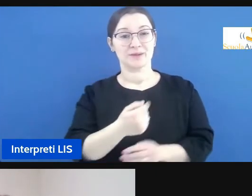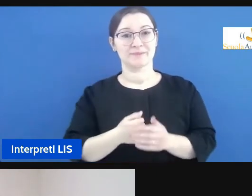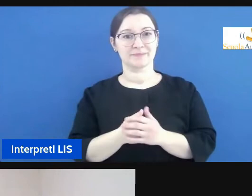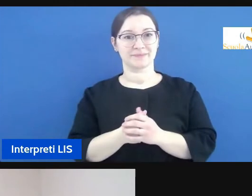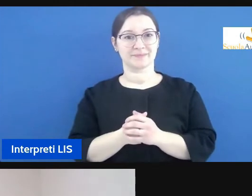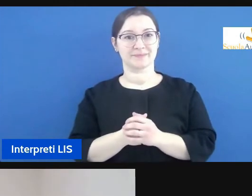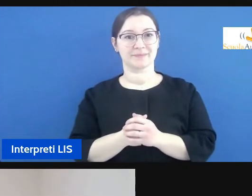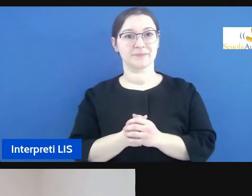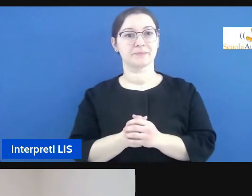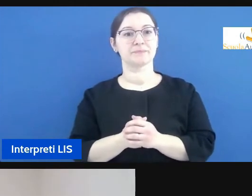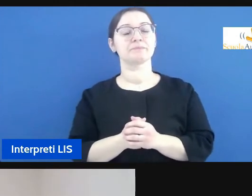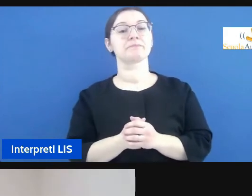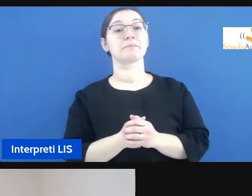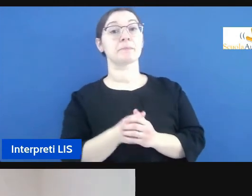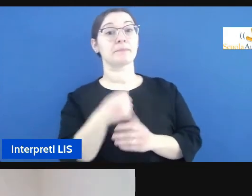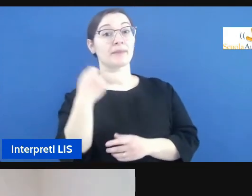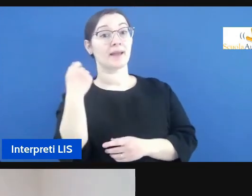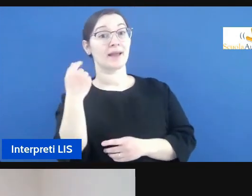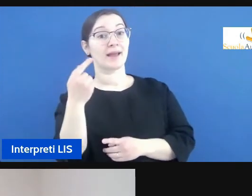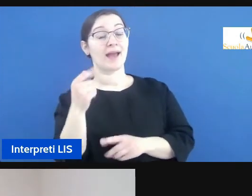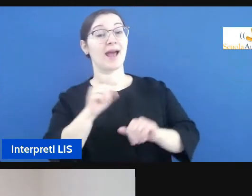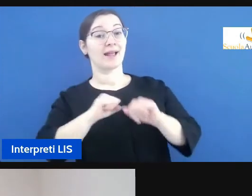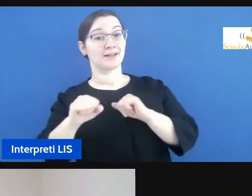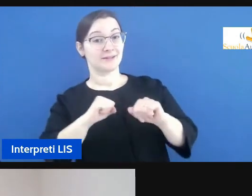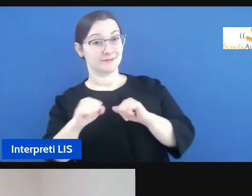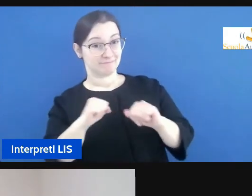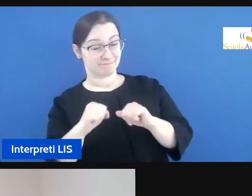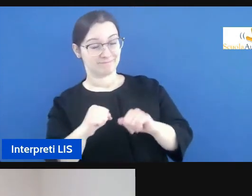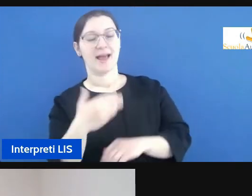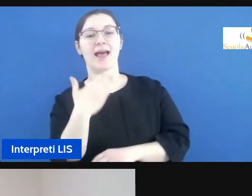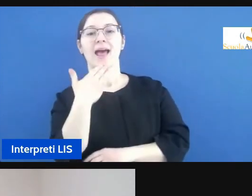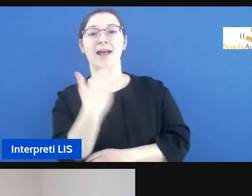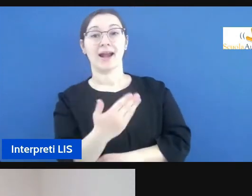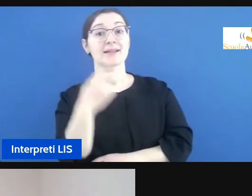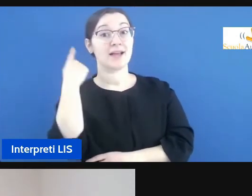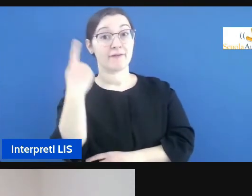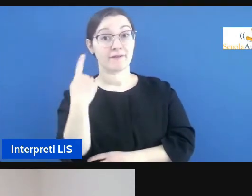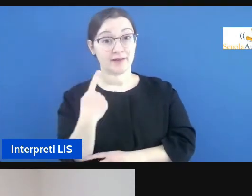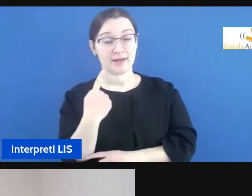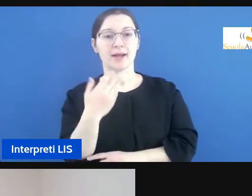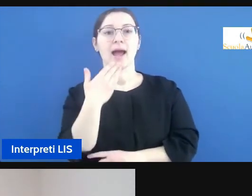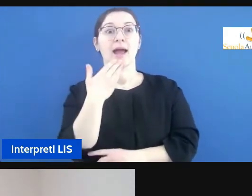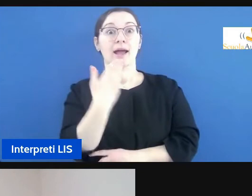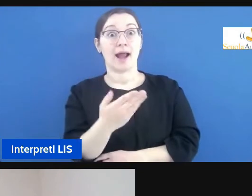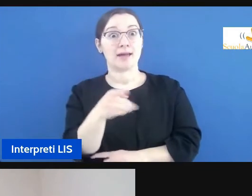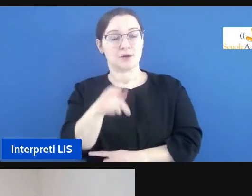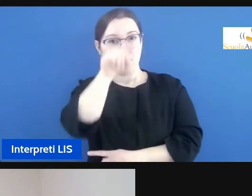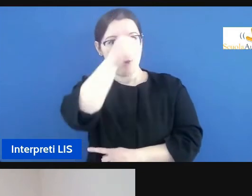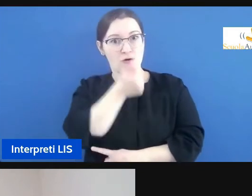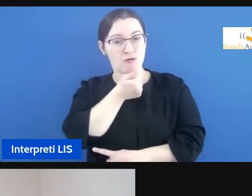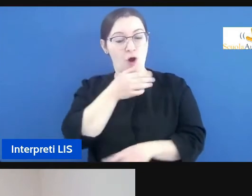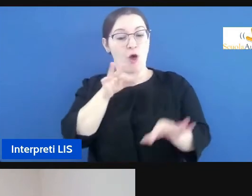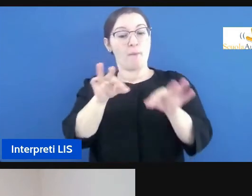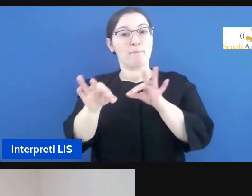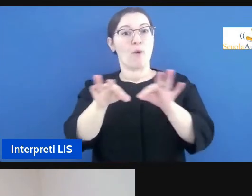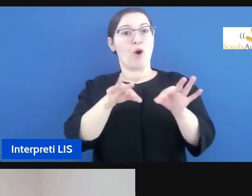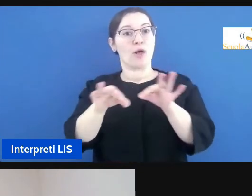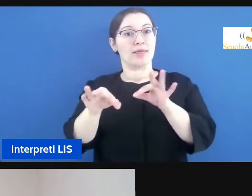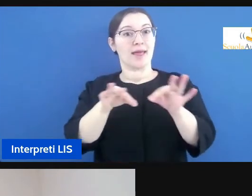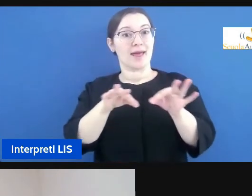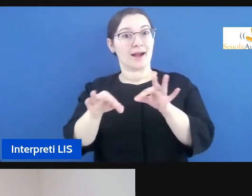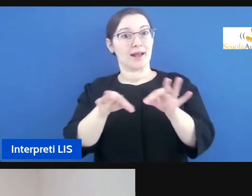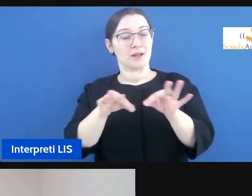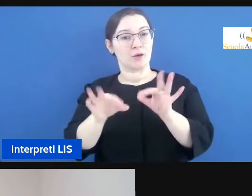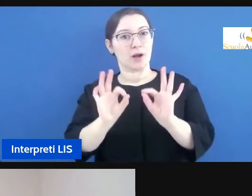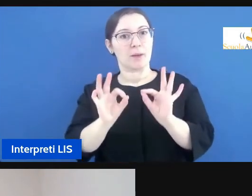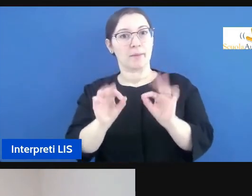grazie a te Federica Baroni grazie infinite per aver moderato in questo modo